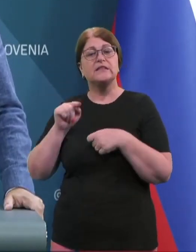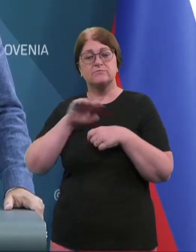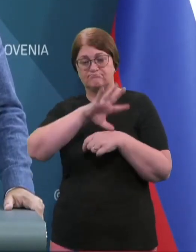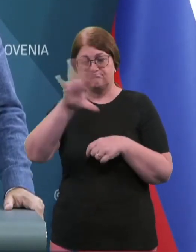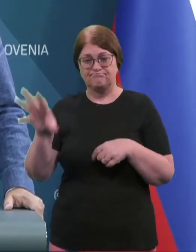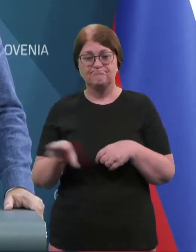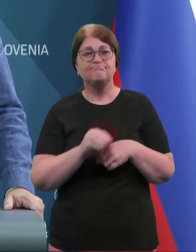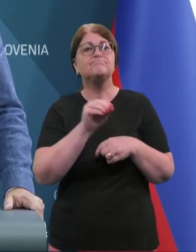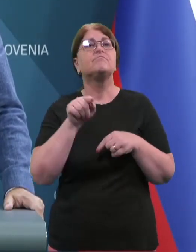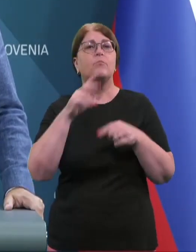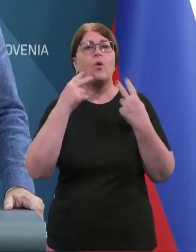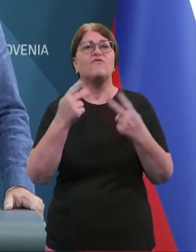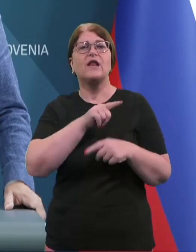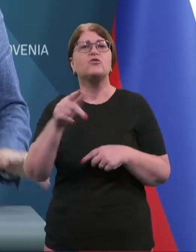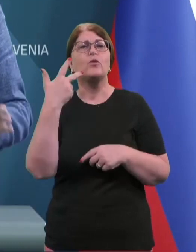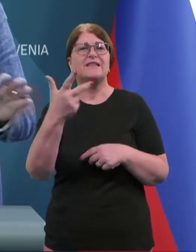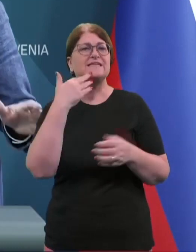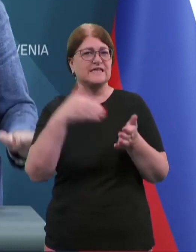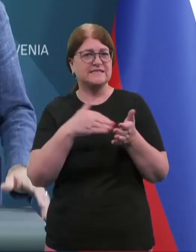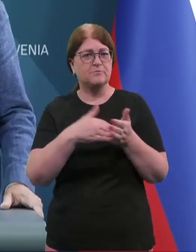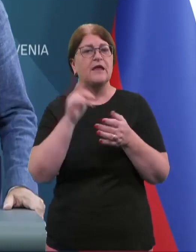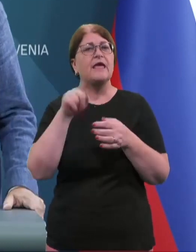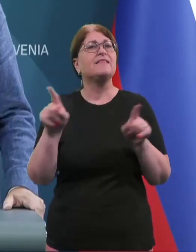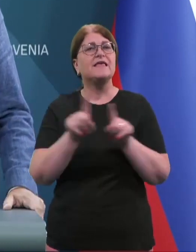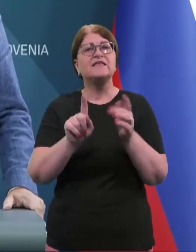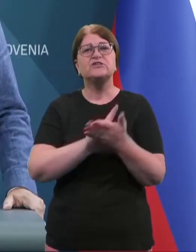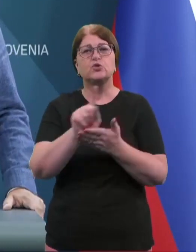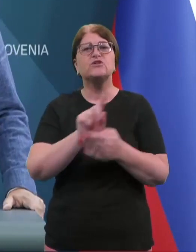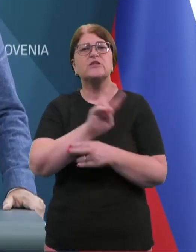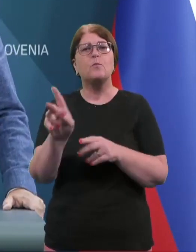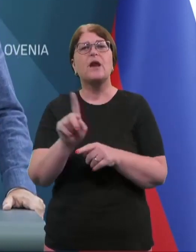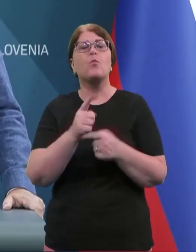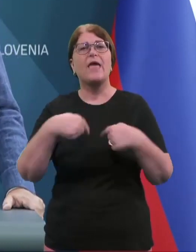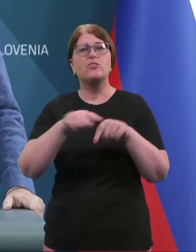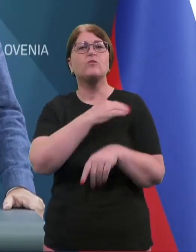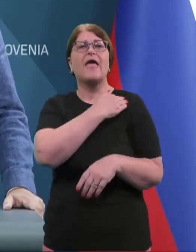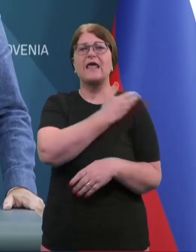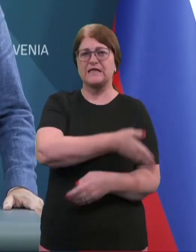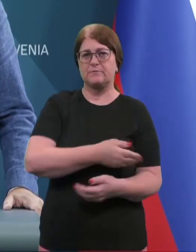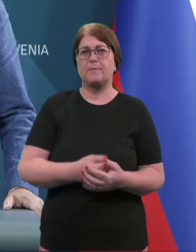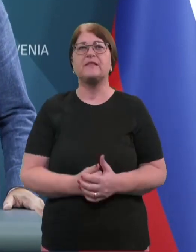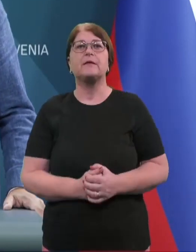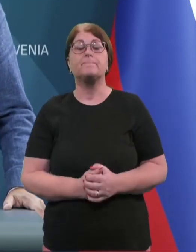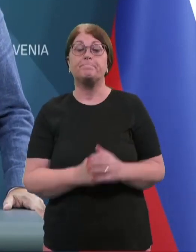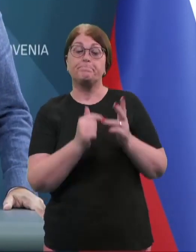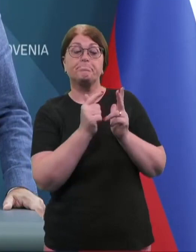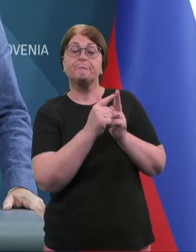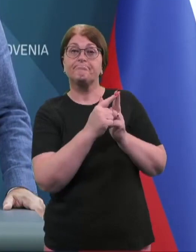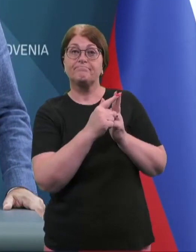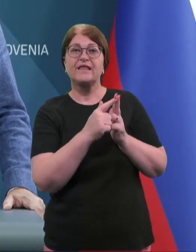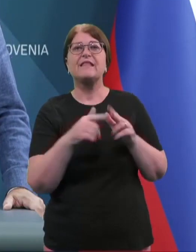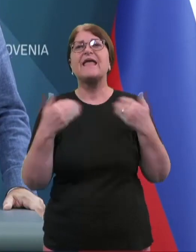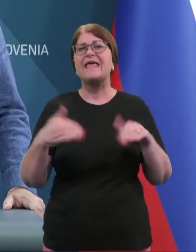zadeva bo veljala nekje do 39. in hkrati tudi upravne enote razbremenimo. Tretji